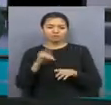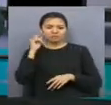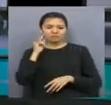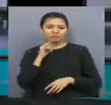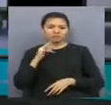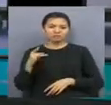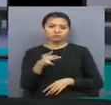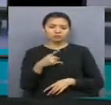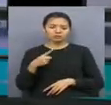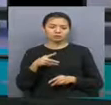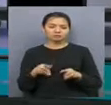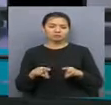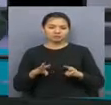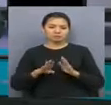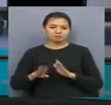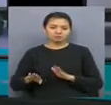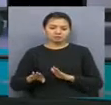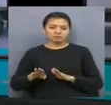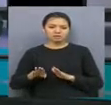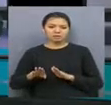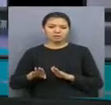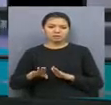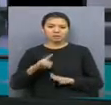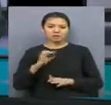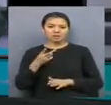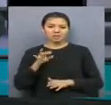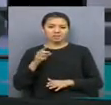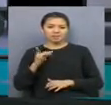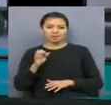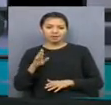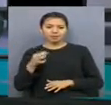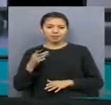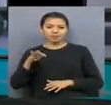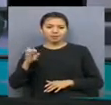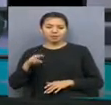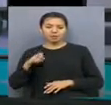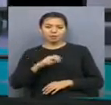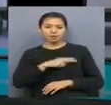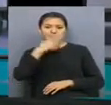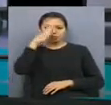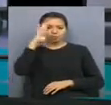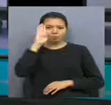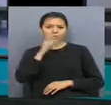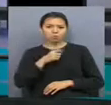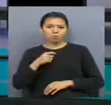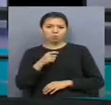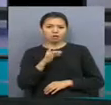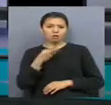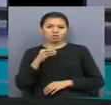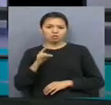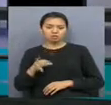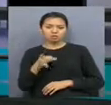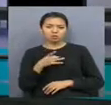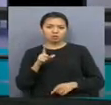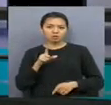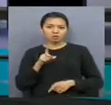Республикасының премьер-министрінің орын басары. Берлибек Сапарбаев жұмыс Сапарымен Ақмола облысының Аршалауданында